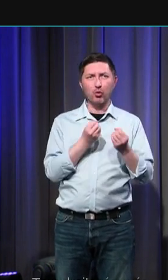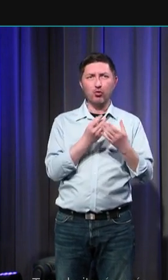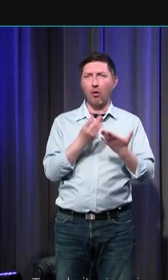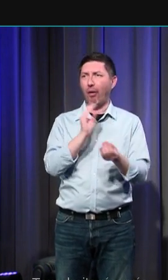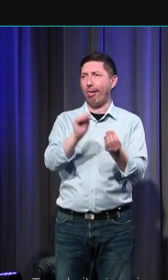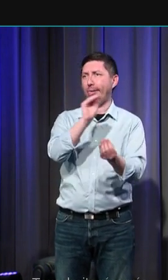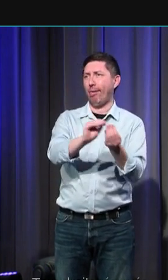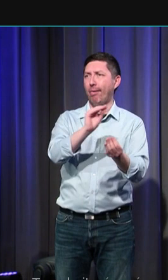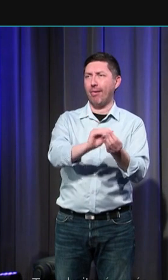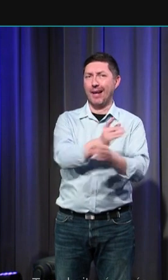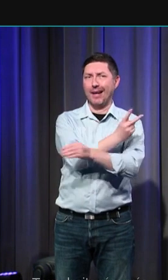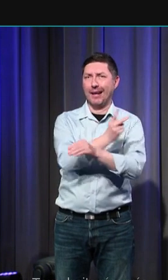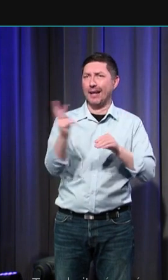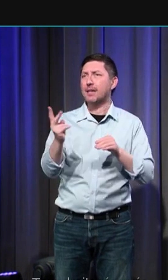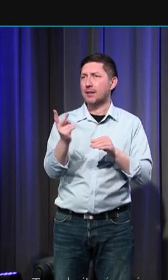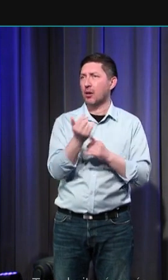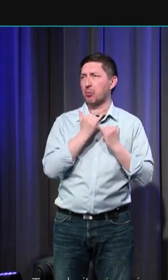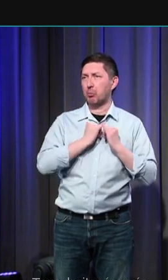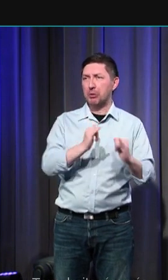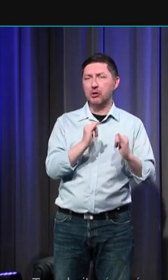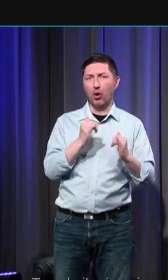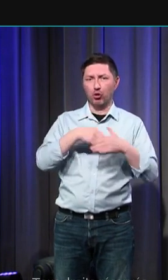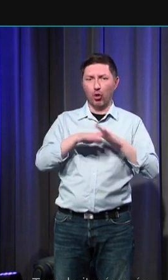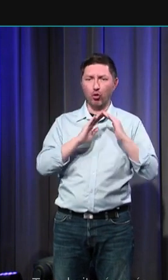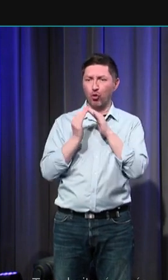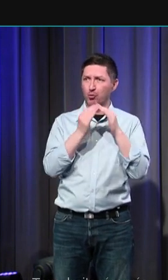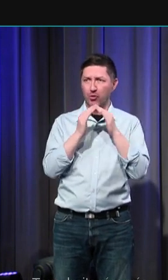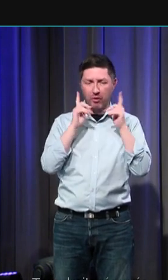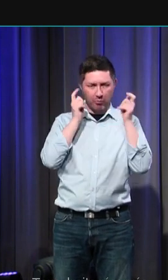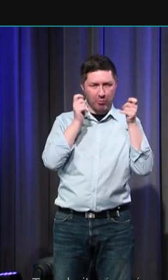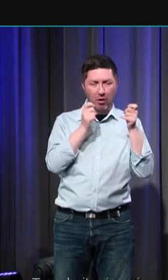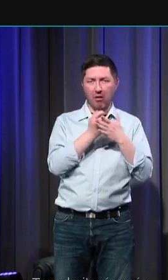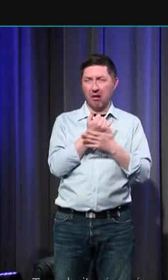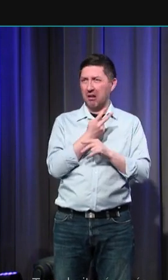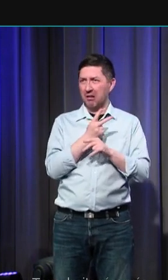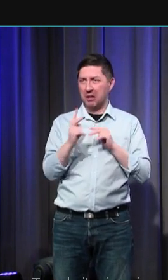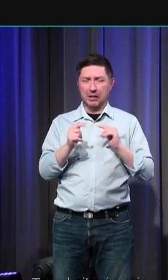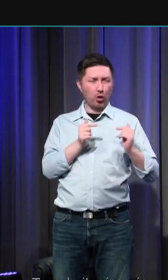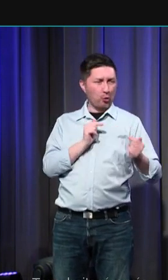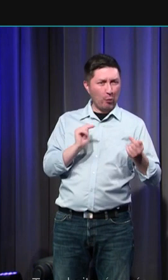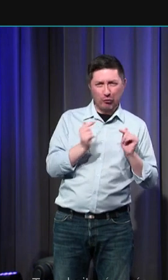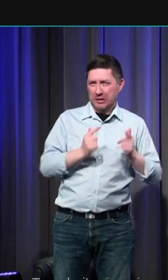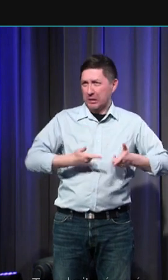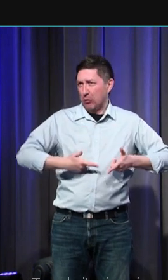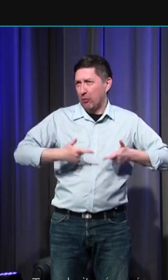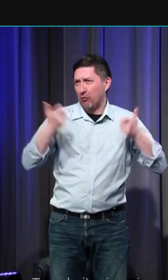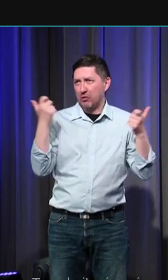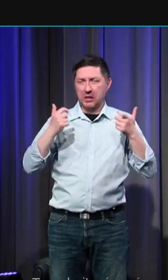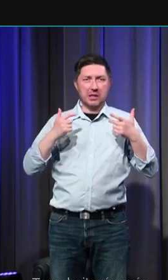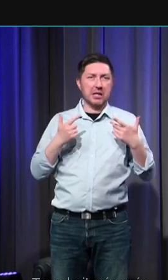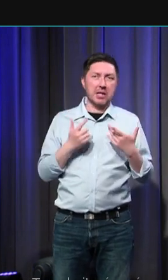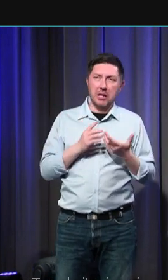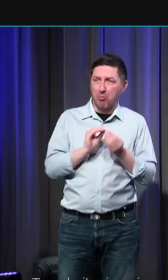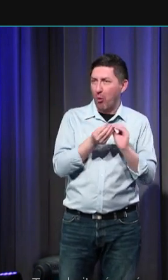et sont un risque trop fort par rapport à la communauté monastique et au risque de dissension, de conflit que les émotions